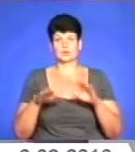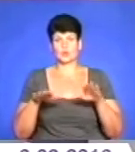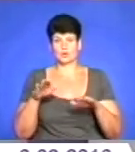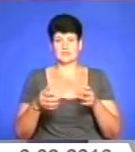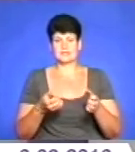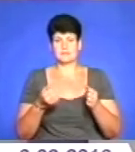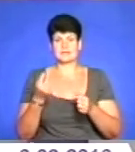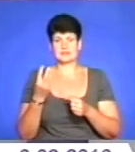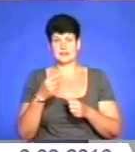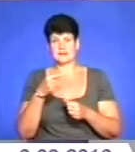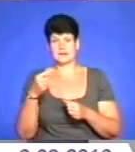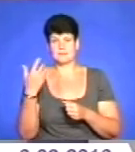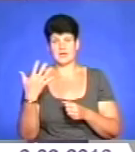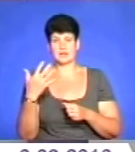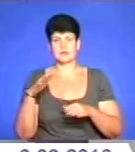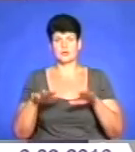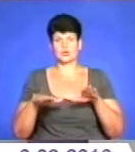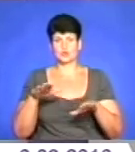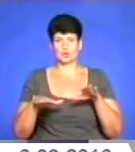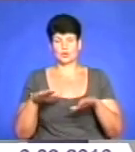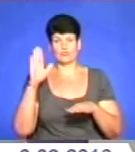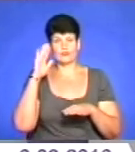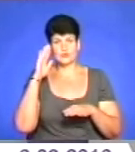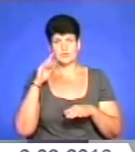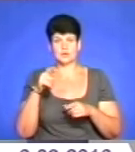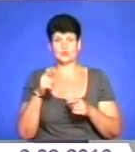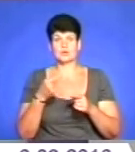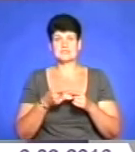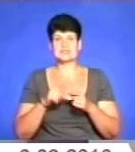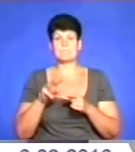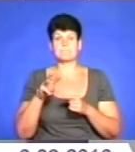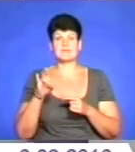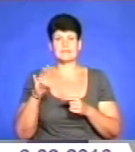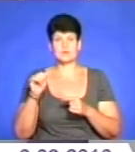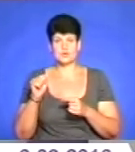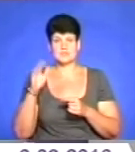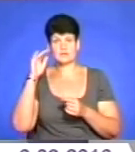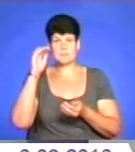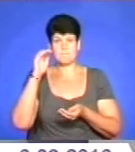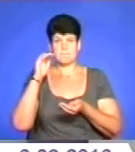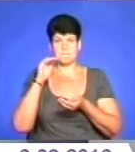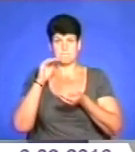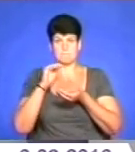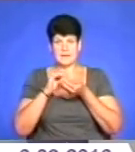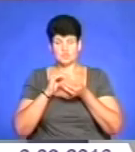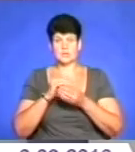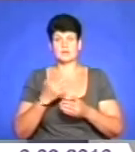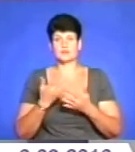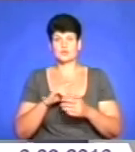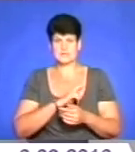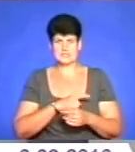тонн води. А якщо він мінералізується, то він тої води менше. Тому якщо навіть є сильні дощі, то ця